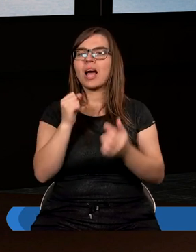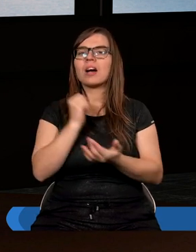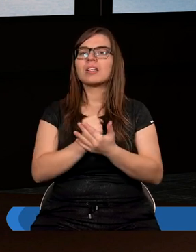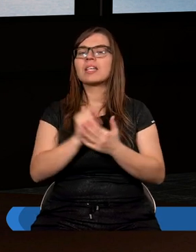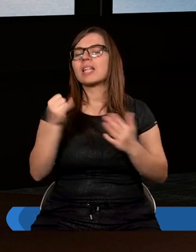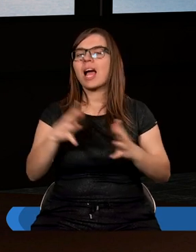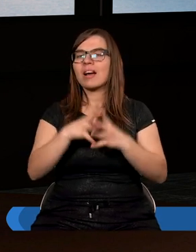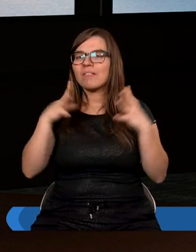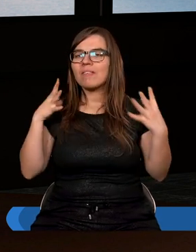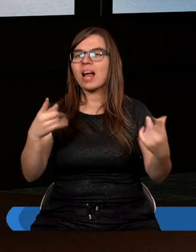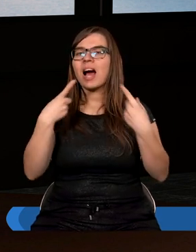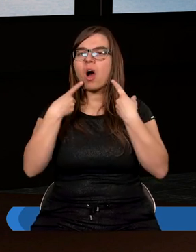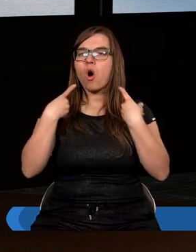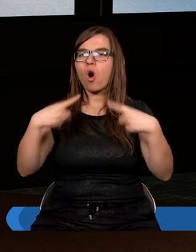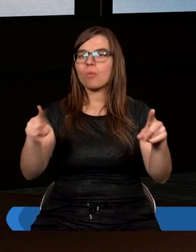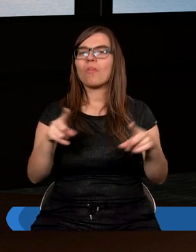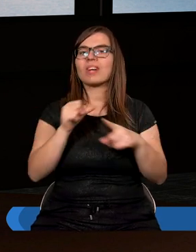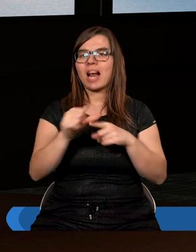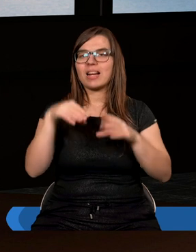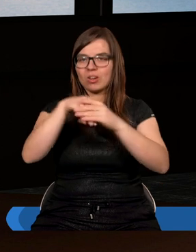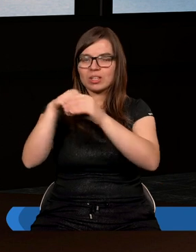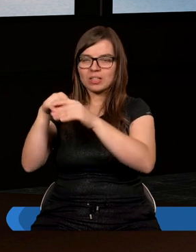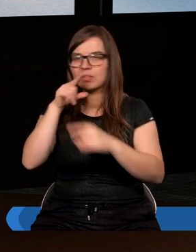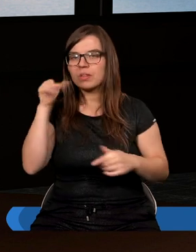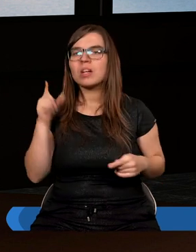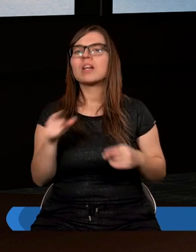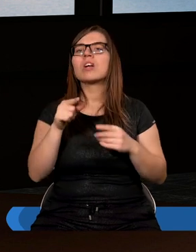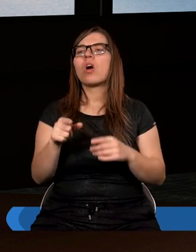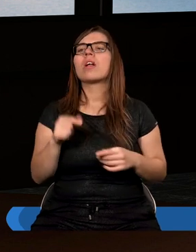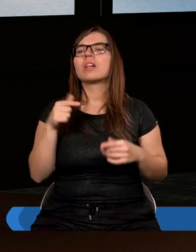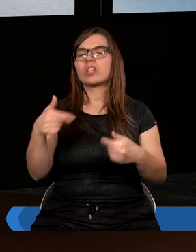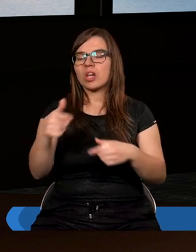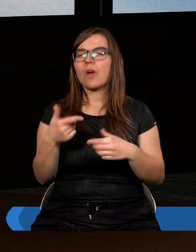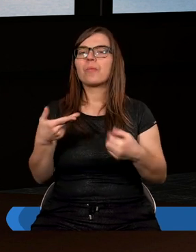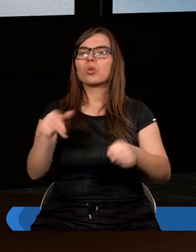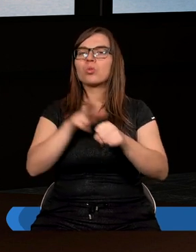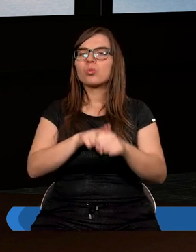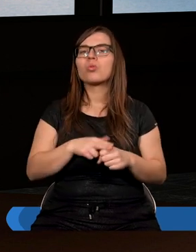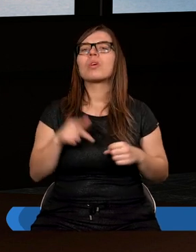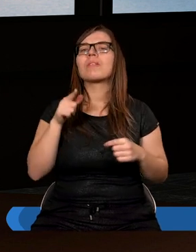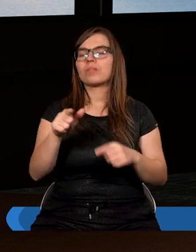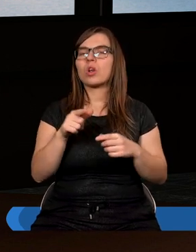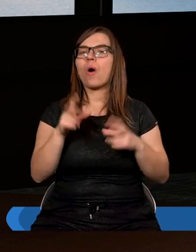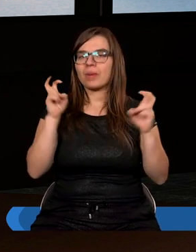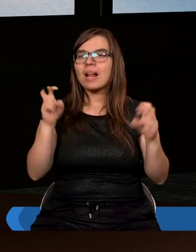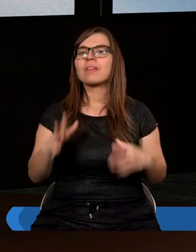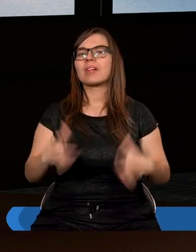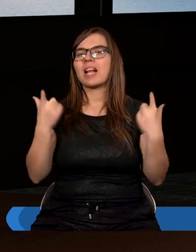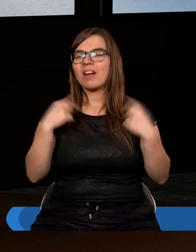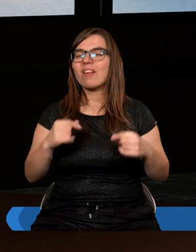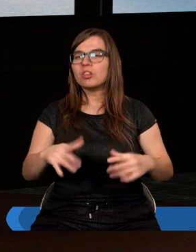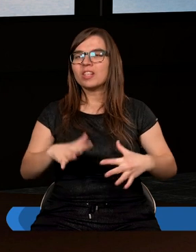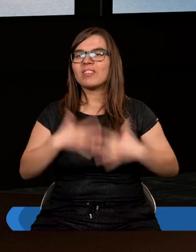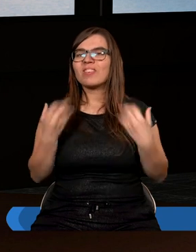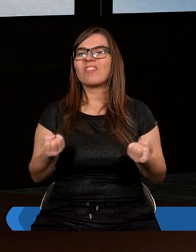wielka odpowiedzialność na nas ciąży, nam jako tym, którzy dostąpili tego zaszczytu, bycia stworzeniem,